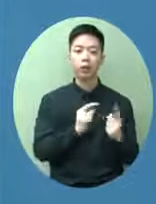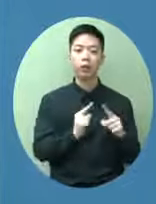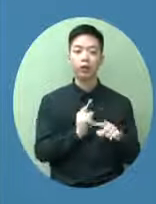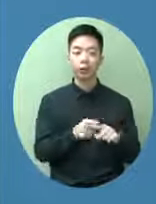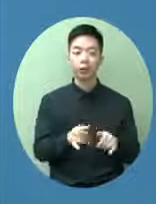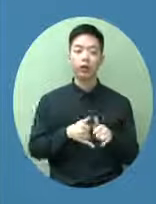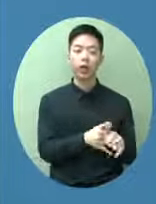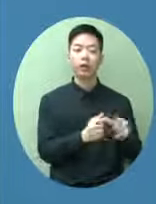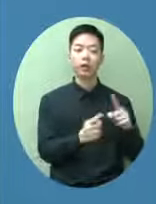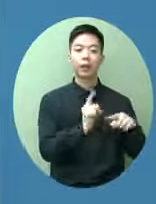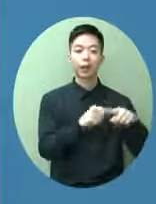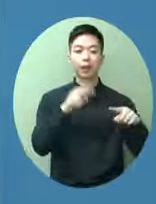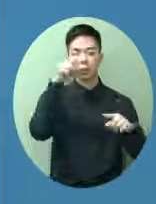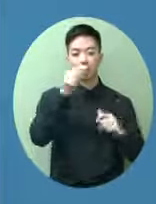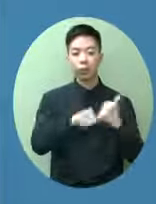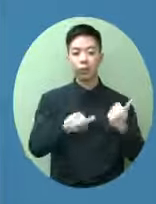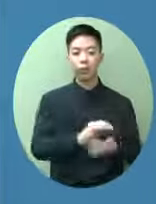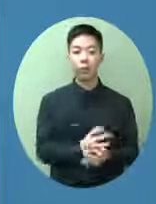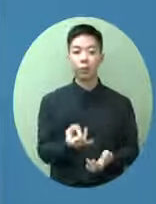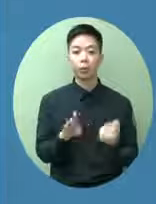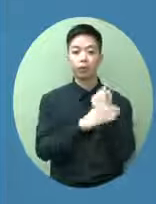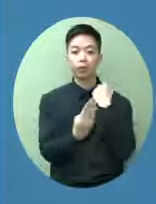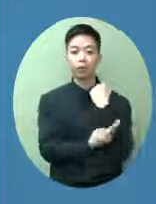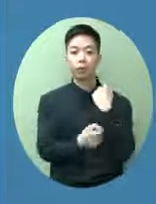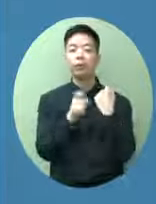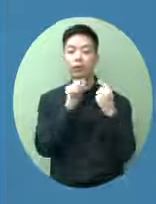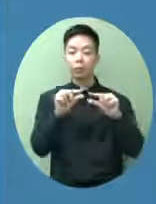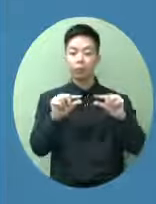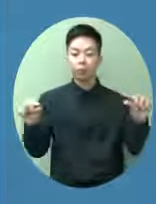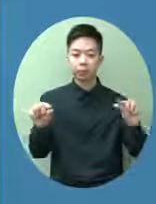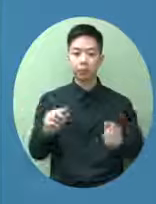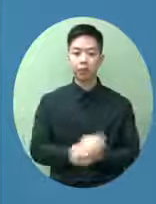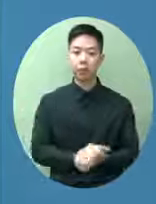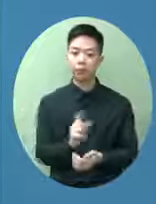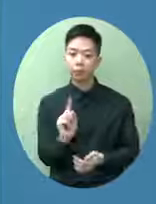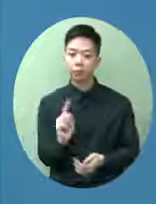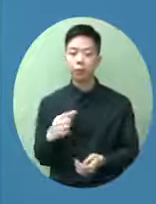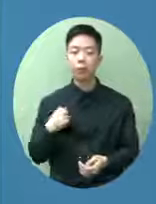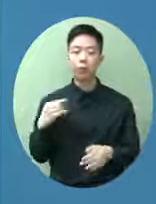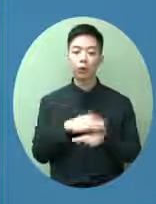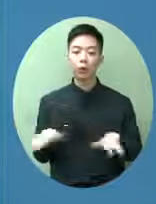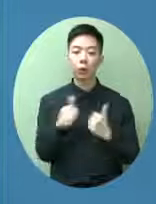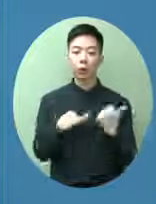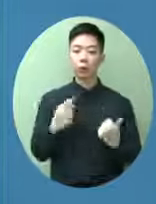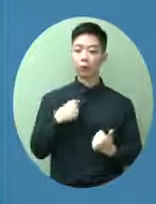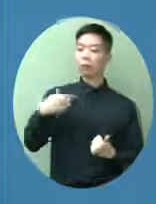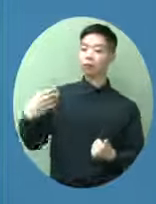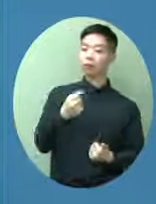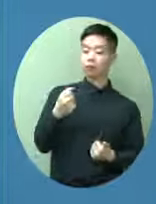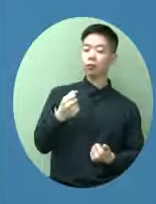委的機制在本利法律也有這個條款就是向國安委由我擔任主席的